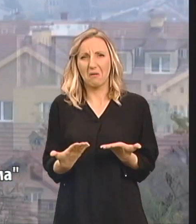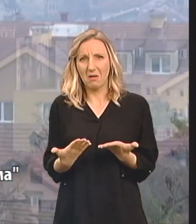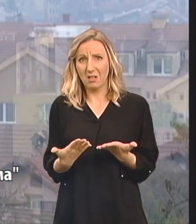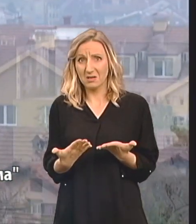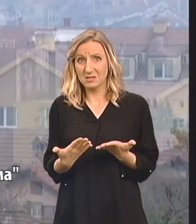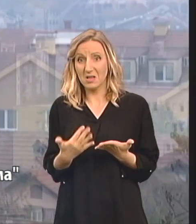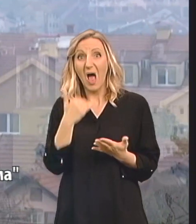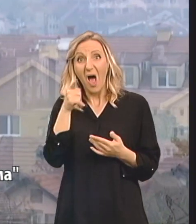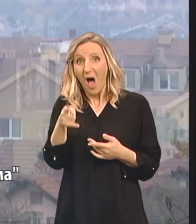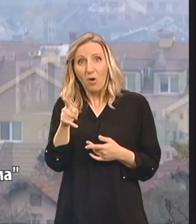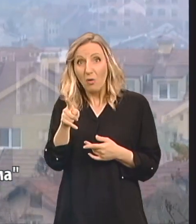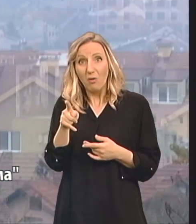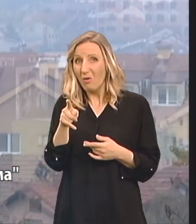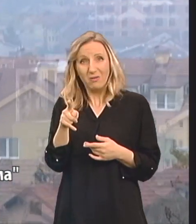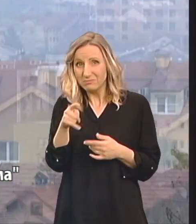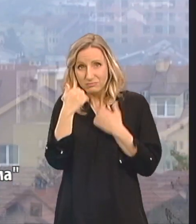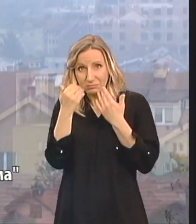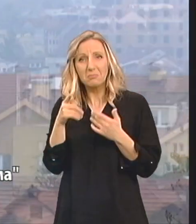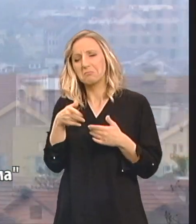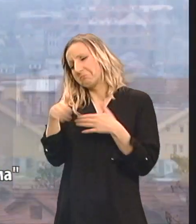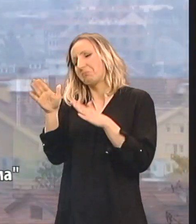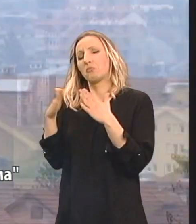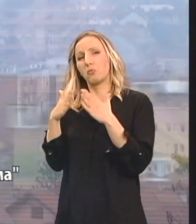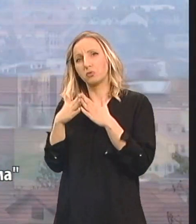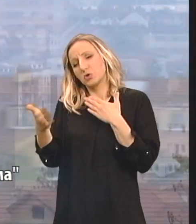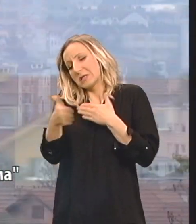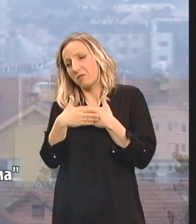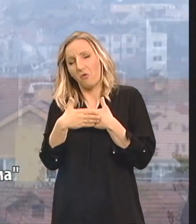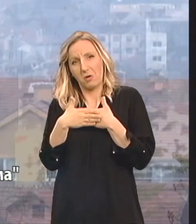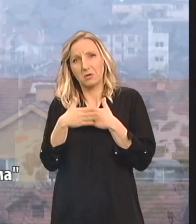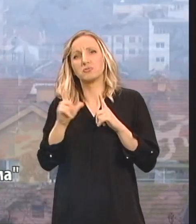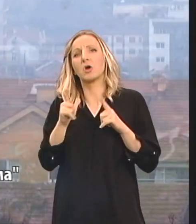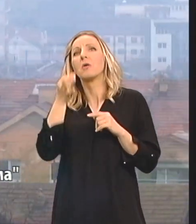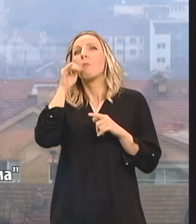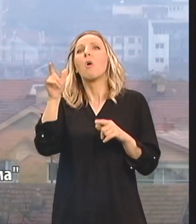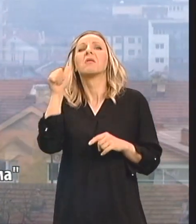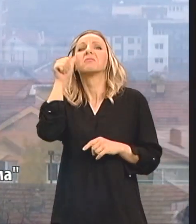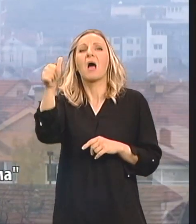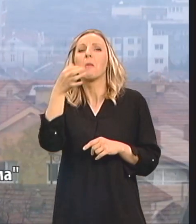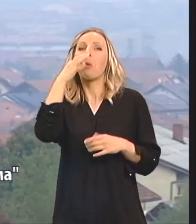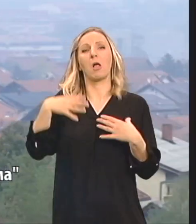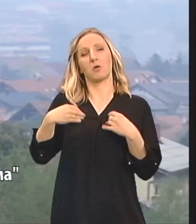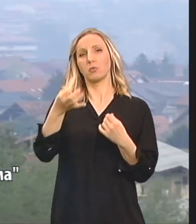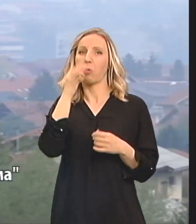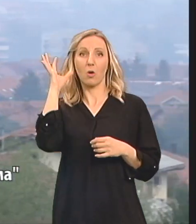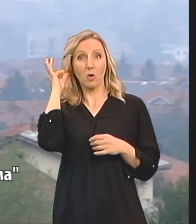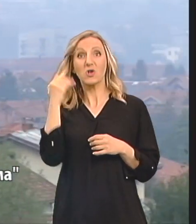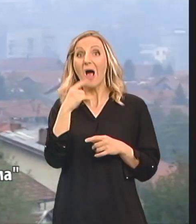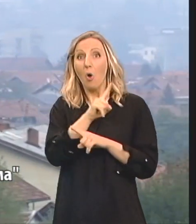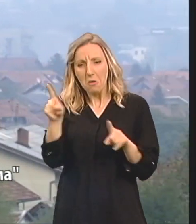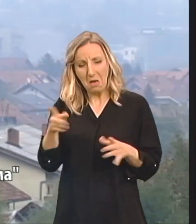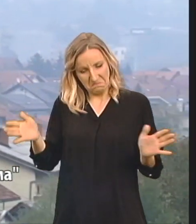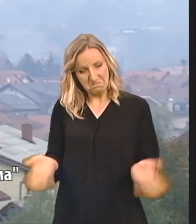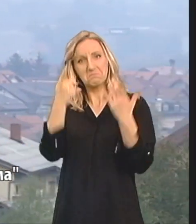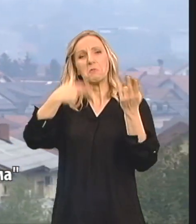Zatvorite se u kuću i čekajte neke bolje dane Bolje grudi, bolju kosu U suprotnom, prošetajte te